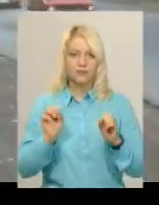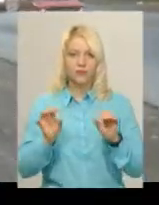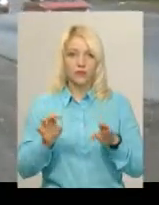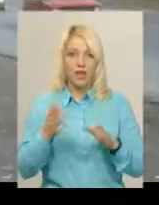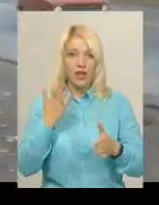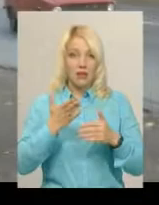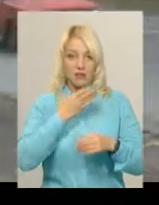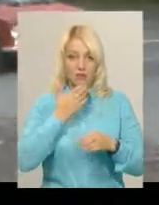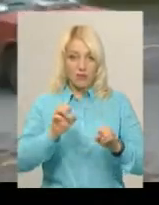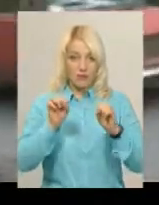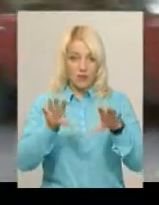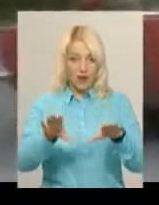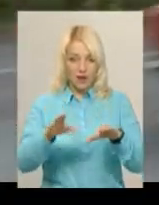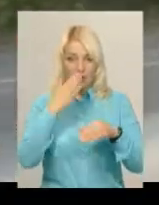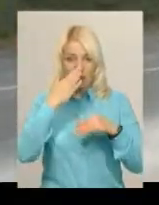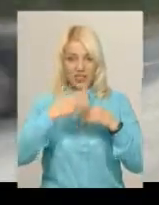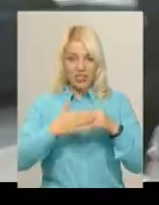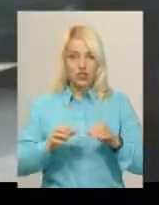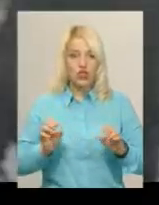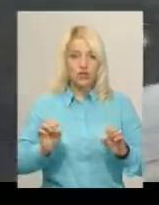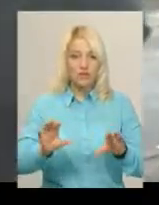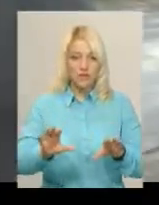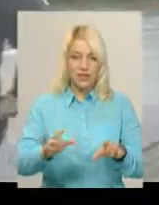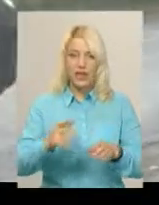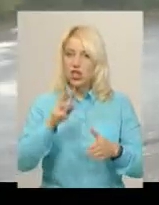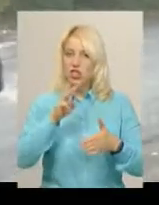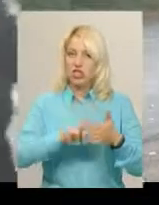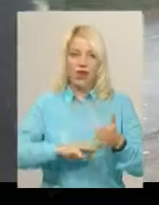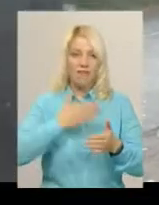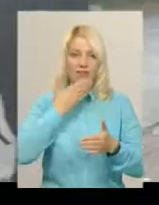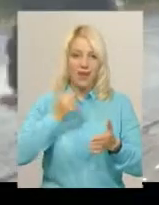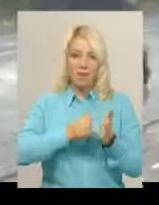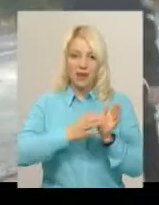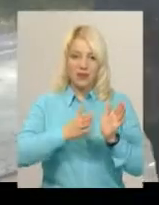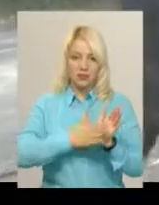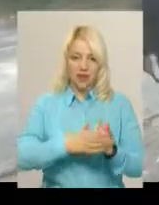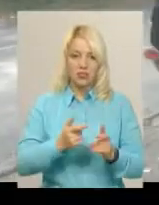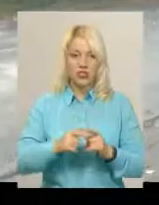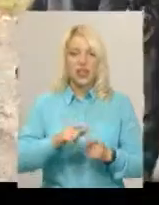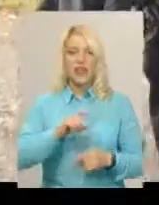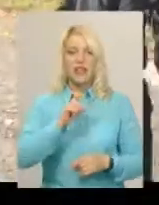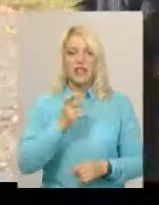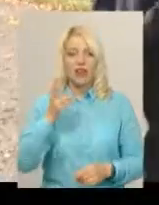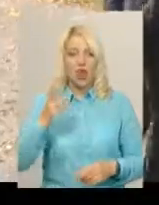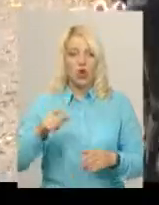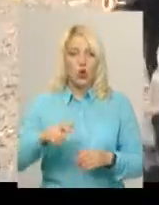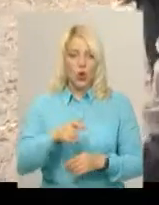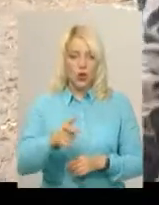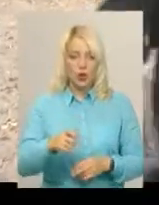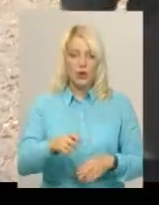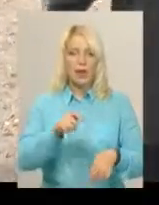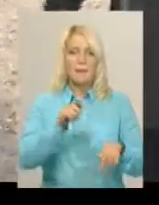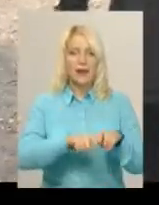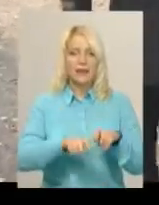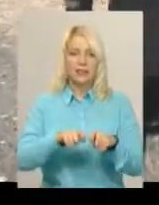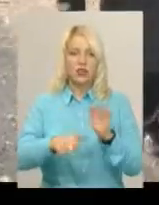неввімкнені фари ближнього світла за межами ланселеного пункту штраф не передбачено. За словами Євгена Нікитенка, дороги Хмельниччини патрулюють шість екіпажів,